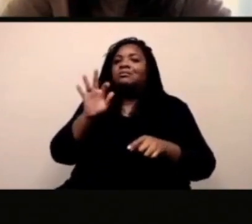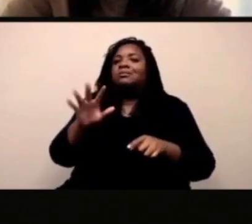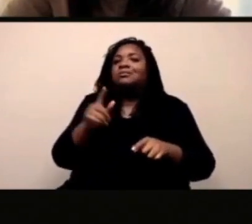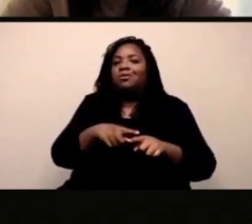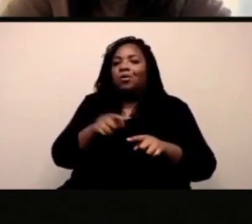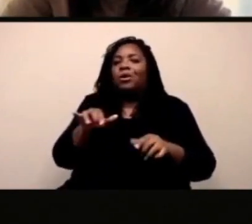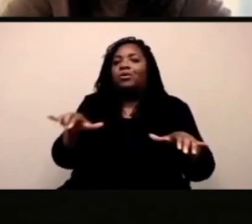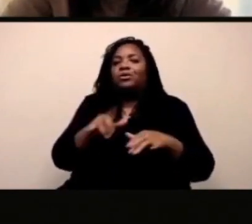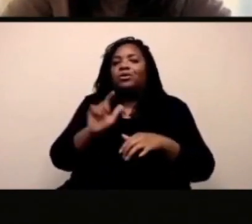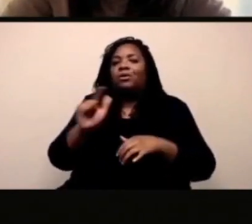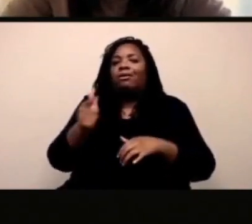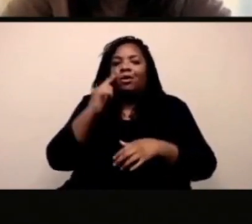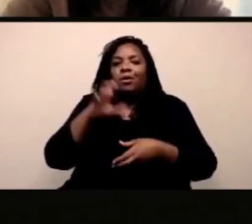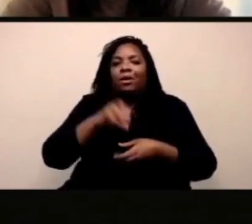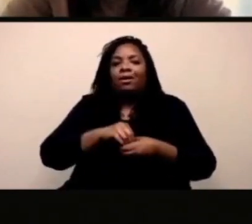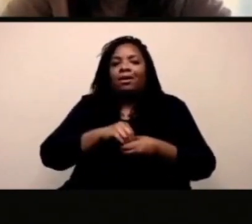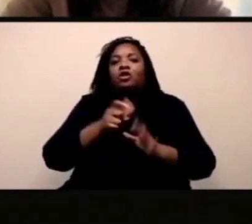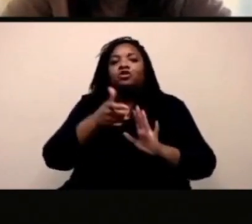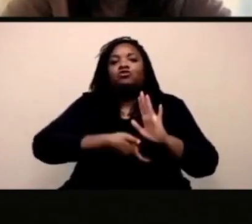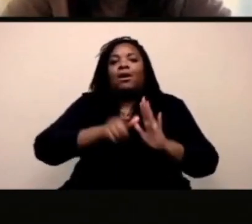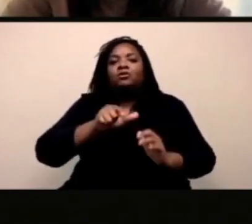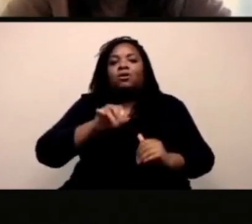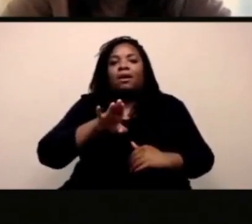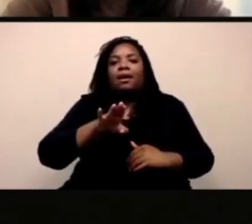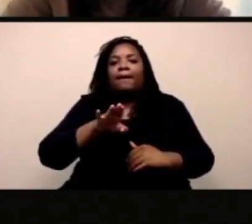una creatura, in quale creatura vi trasformereste?